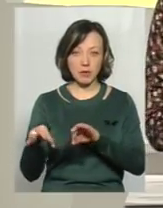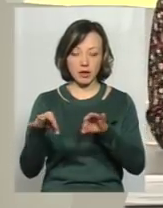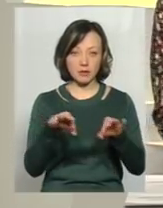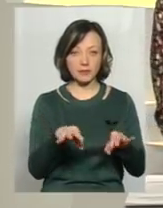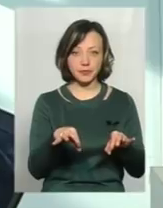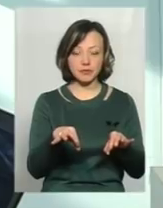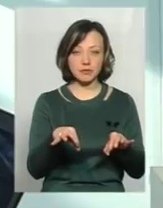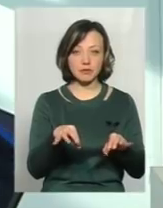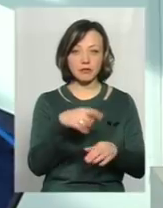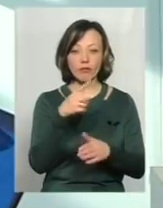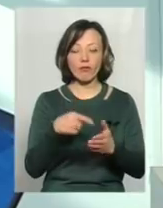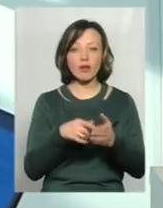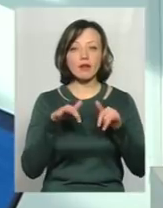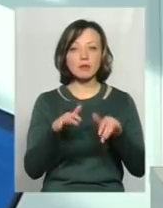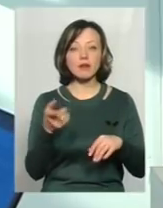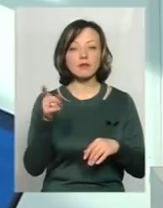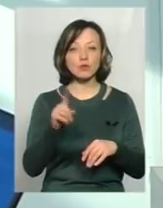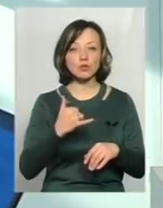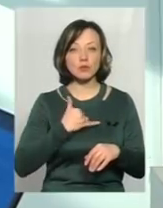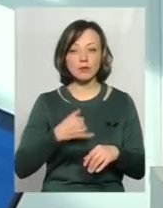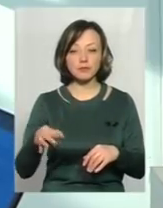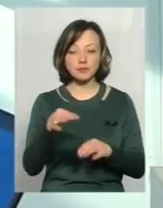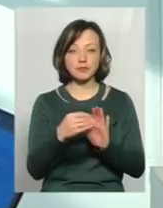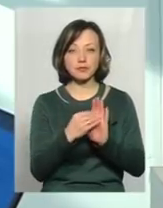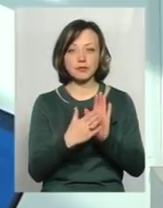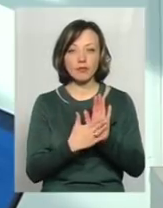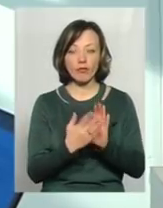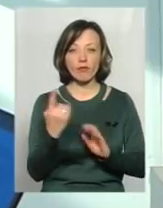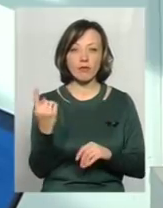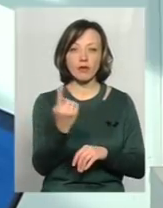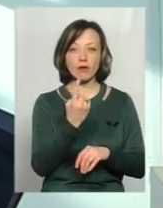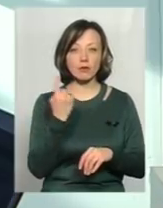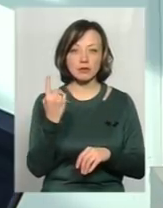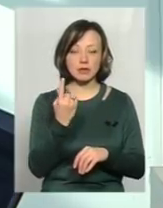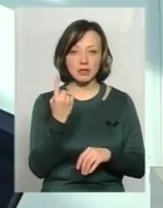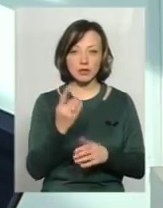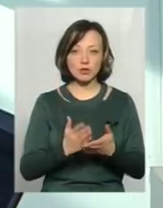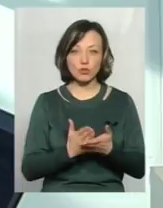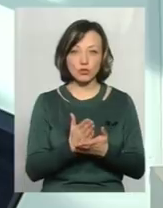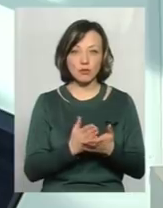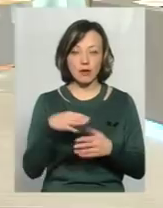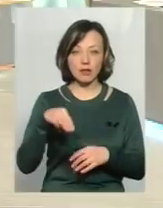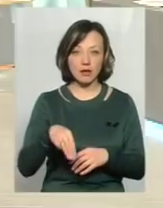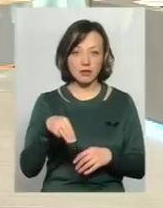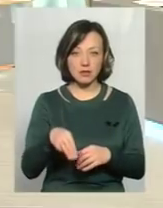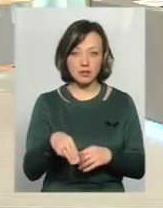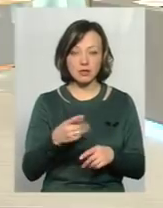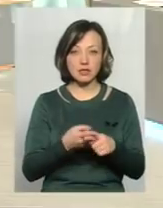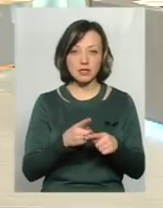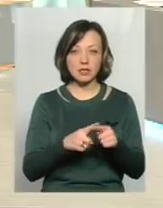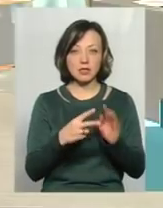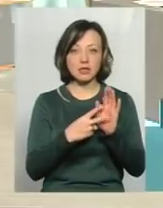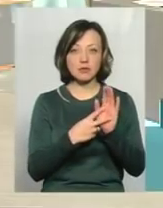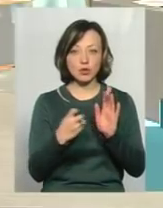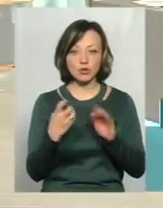На сьогоднішній день, справа в тому, що в нас в області зареєстрована тільки одна єдина служба таксі, як служба таксі, це 700